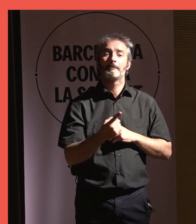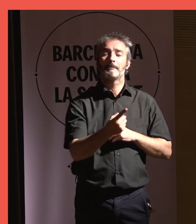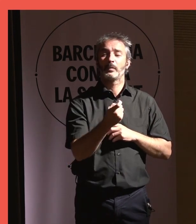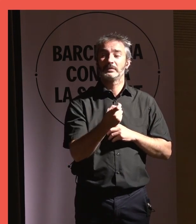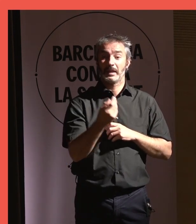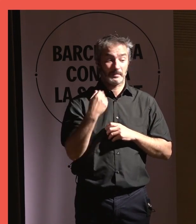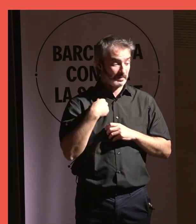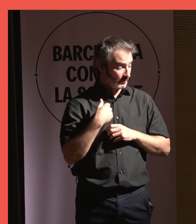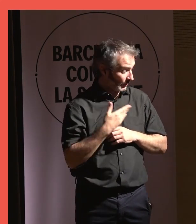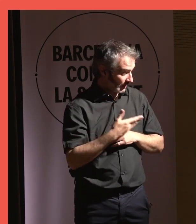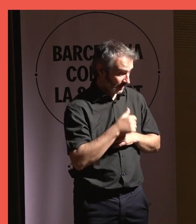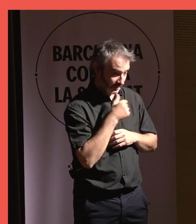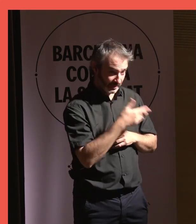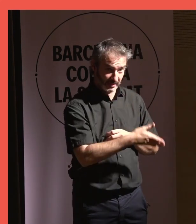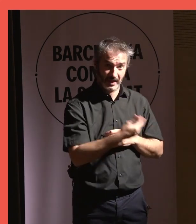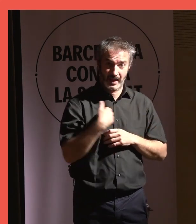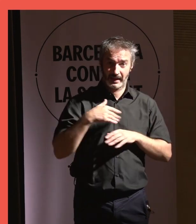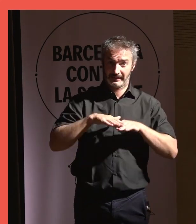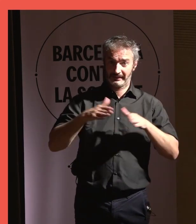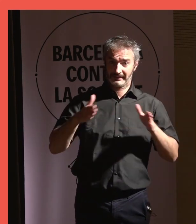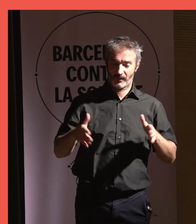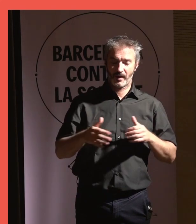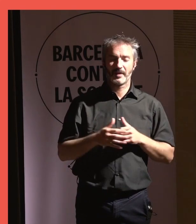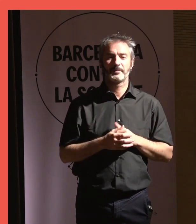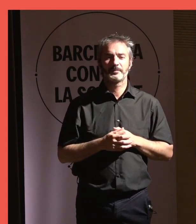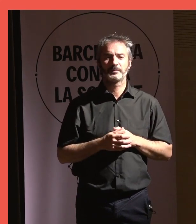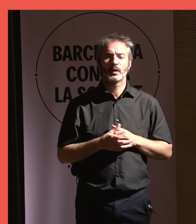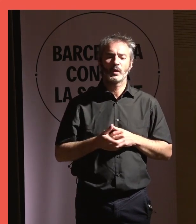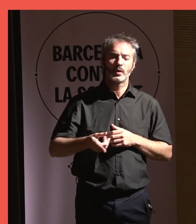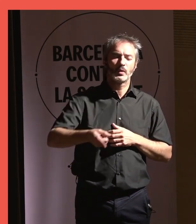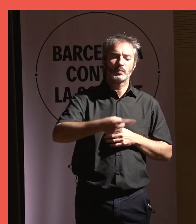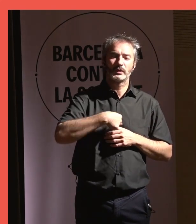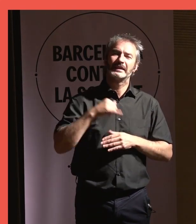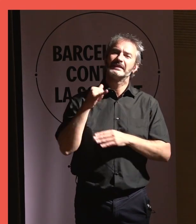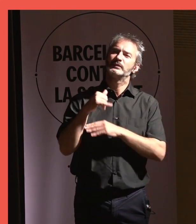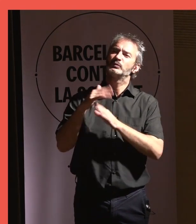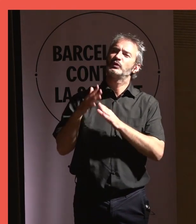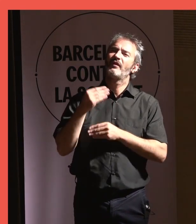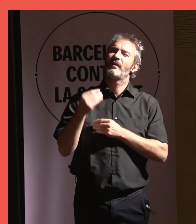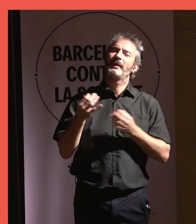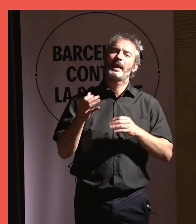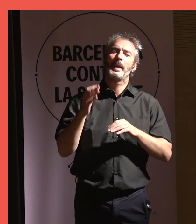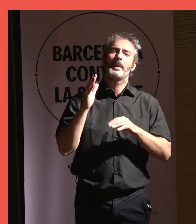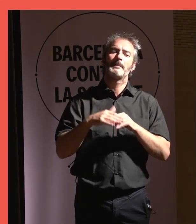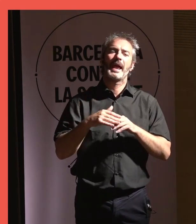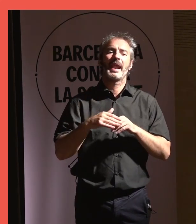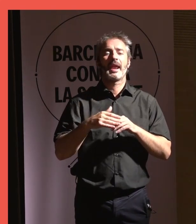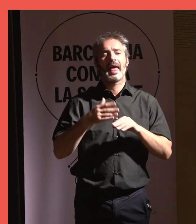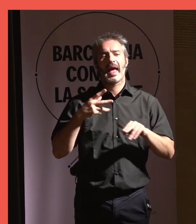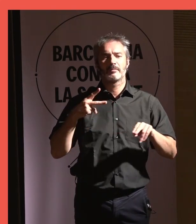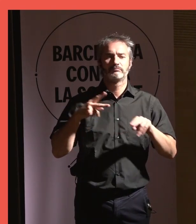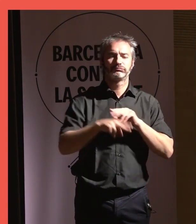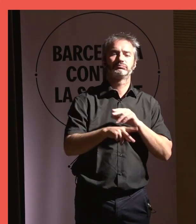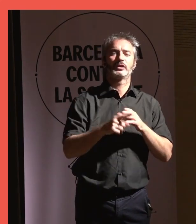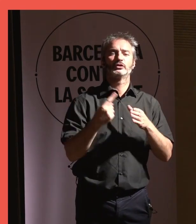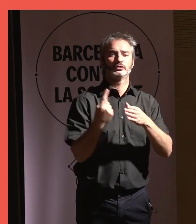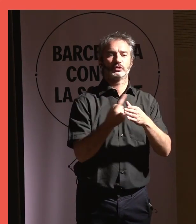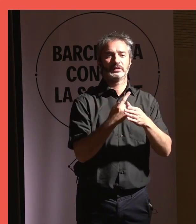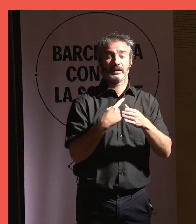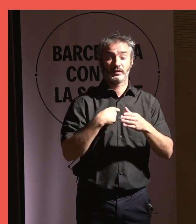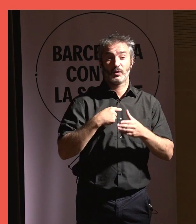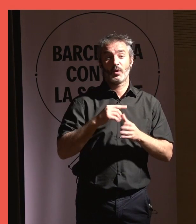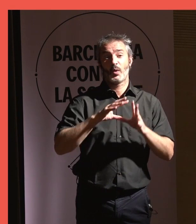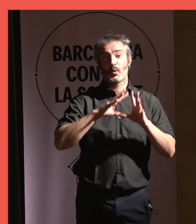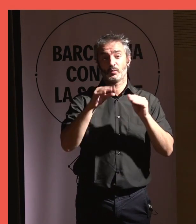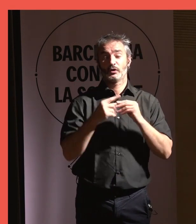ens fèiem en aquesta taula que fa molt poquet teníem aquí. Què podem fer les institucions per pal·liar la soledat? Conclusió número